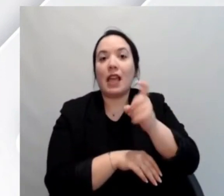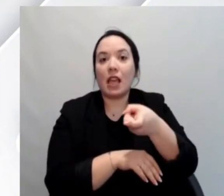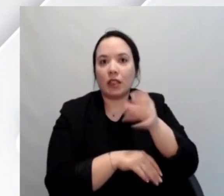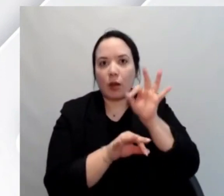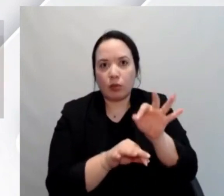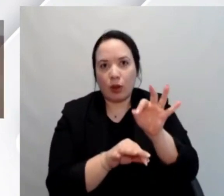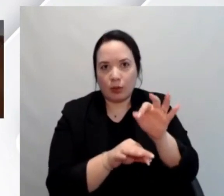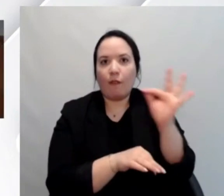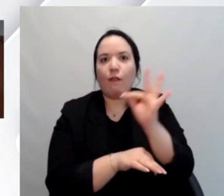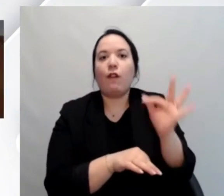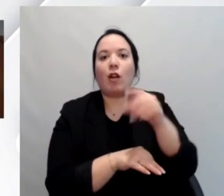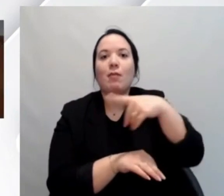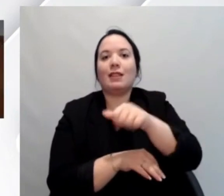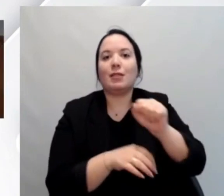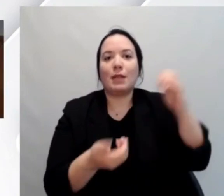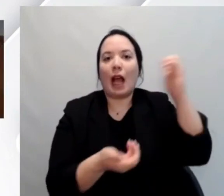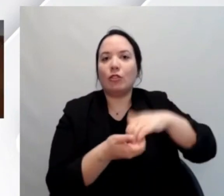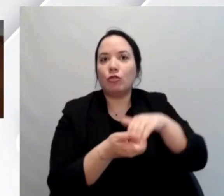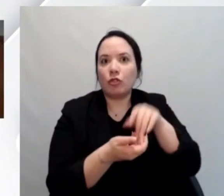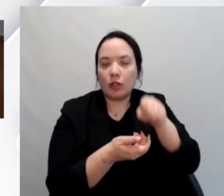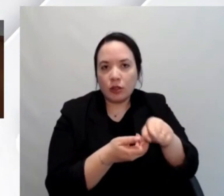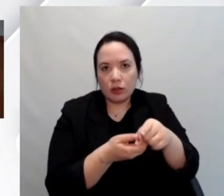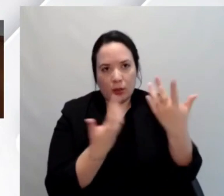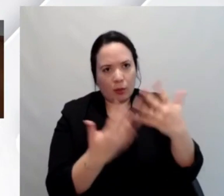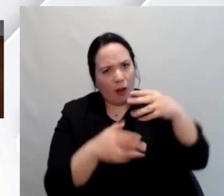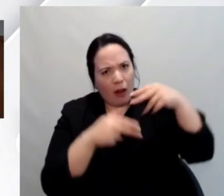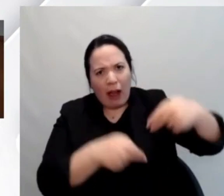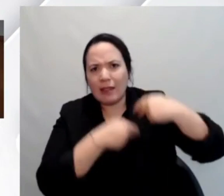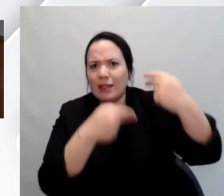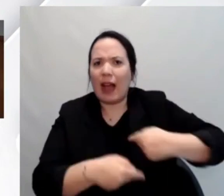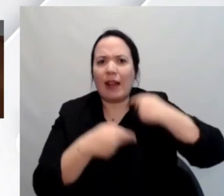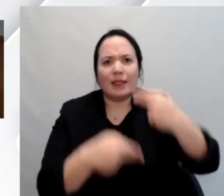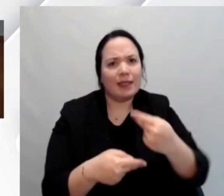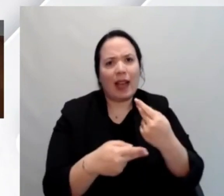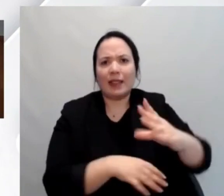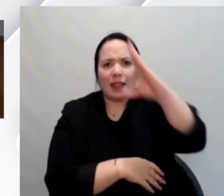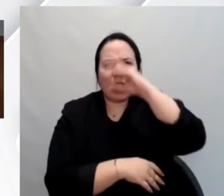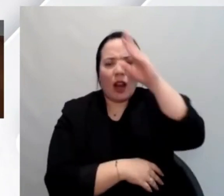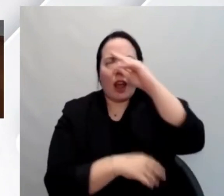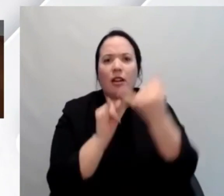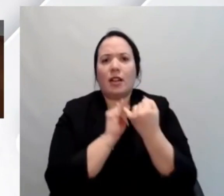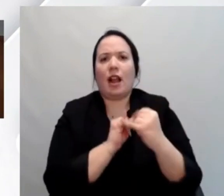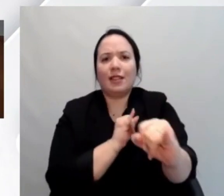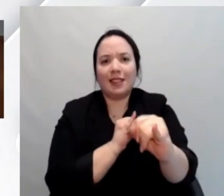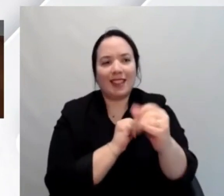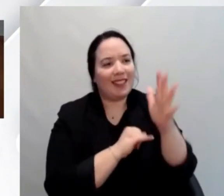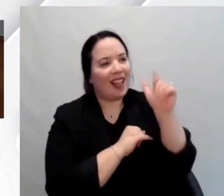che da anni e anni si occupa proprio del tema dell'accessibilità delle learning. Ciao Gianluca, benvenuto.